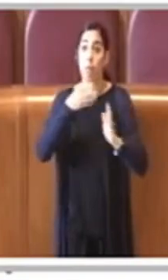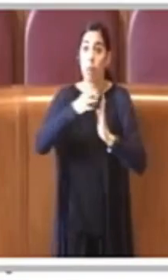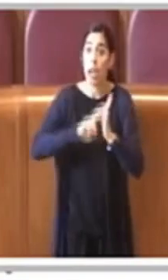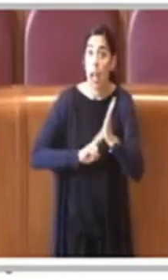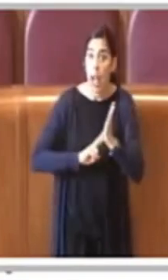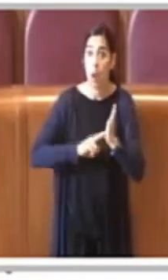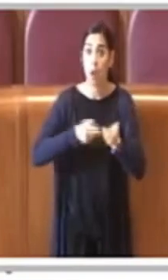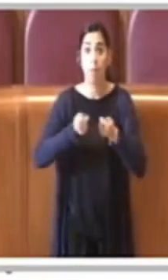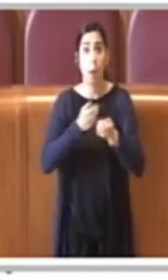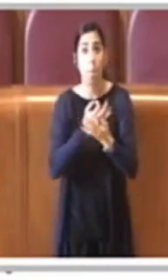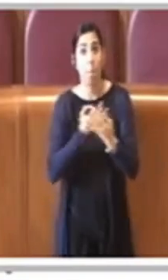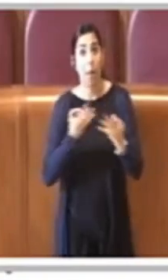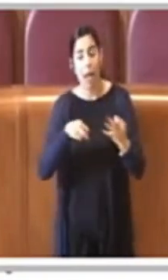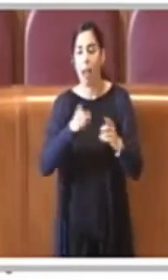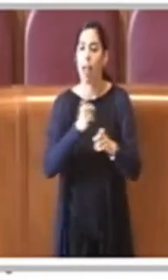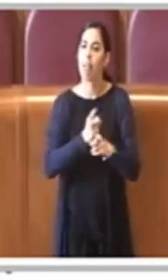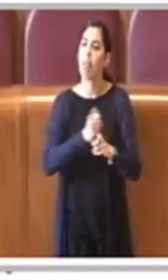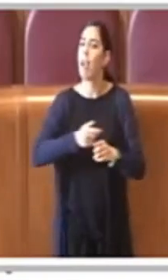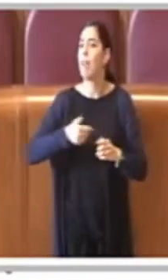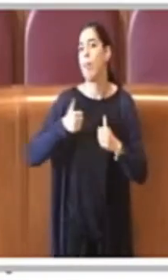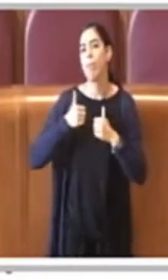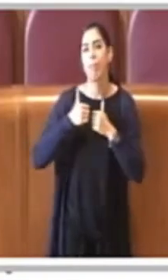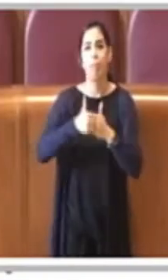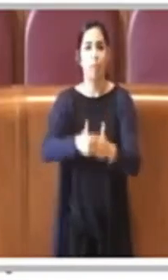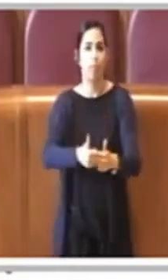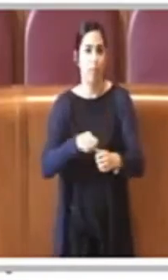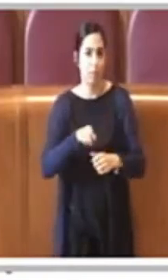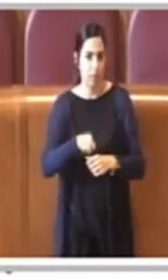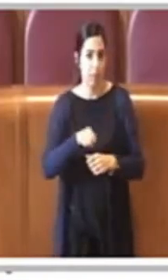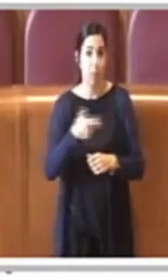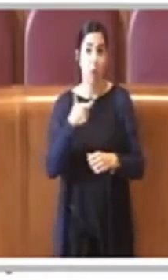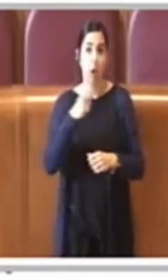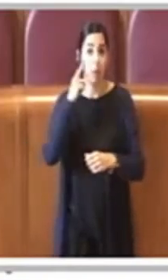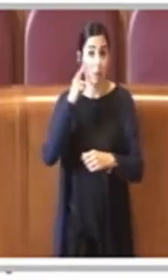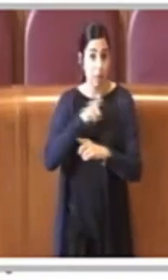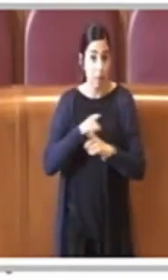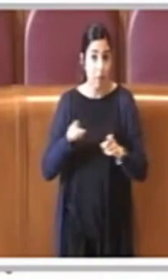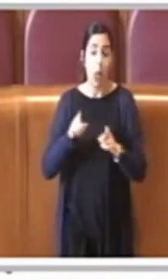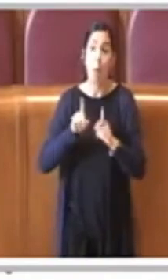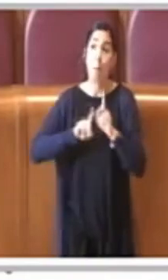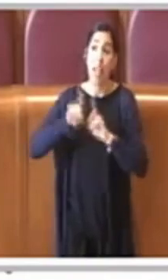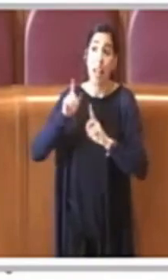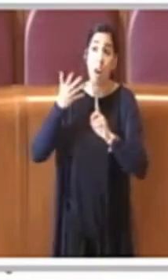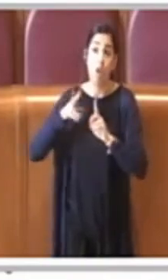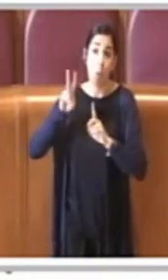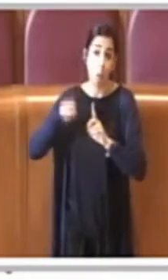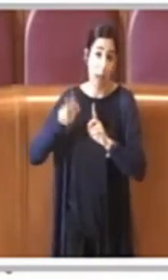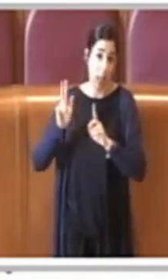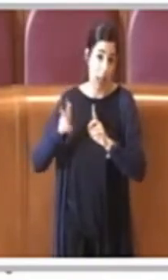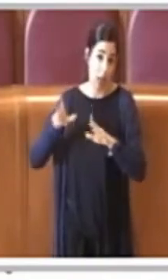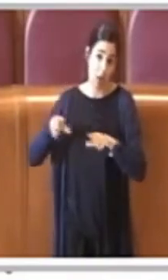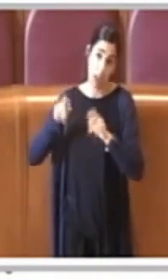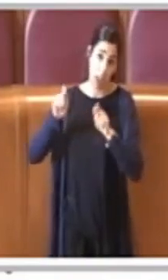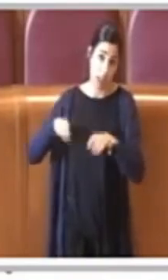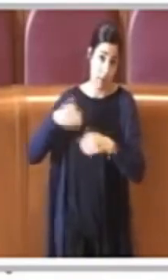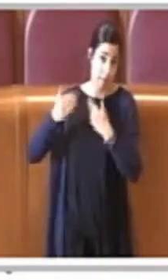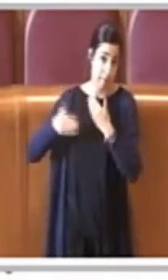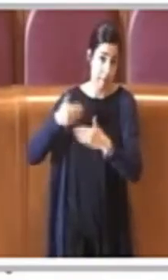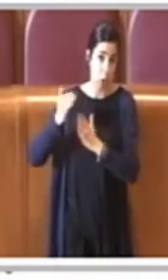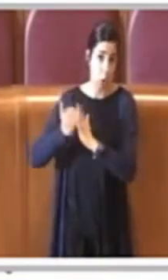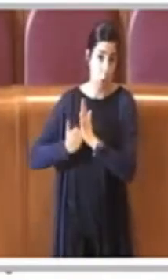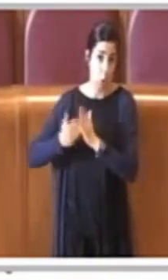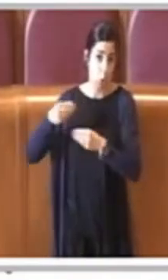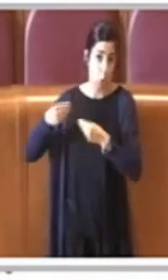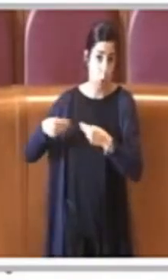perché ricordiamo Milano è dal 2015 che si è dotata di questo strumento, noi ci stiamo approcciando o comunque stiamo